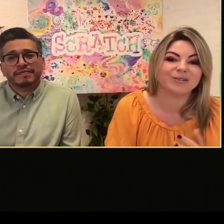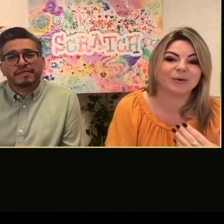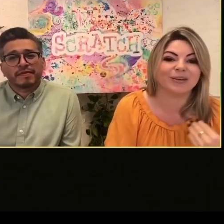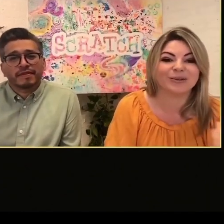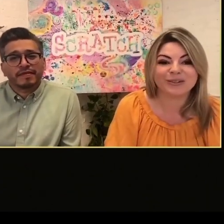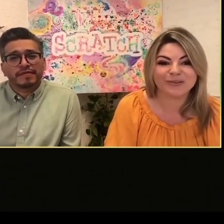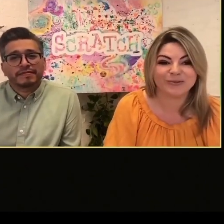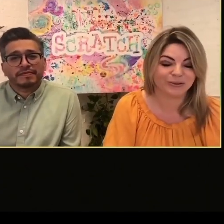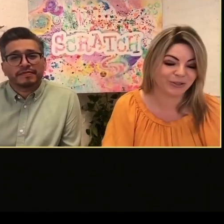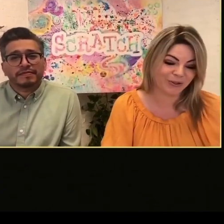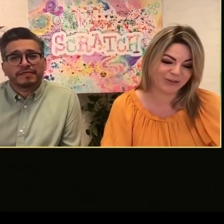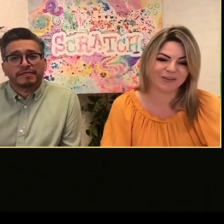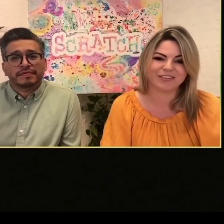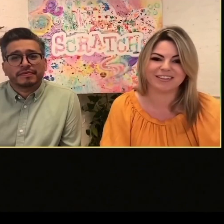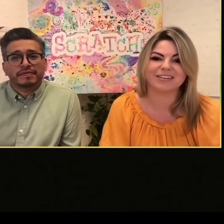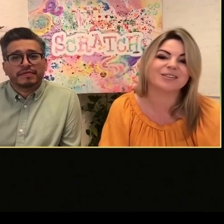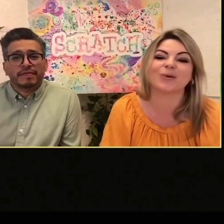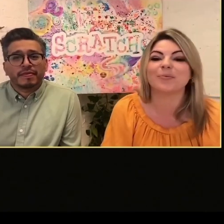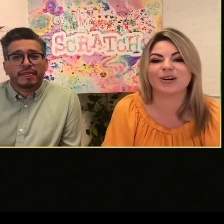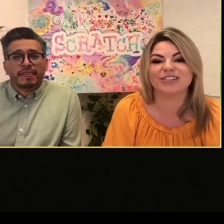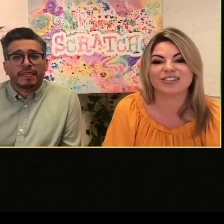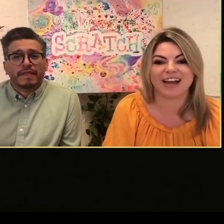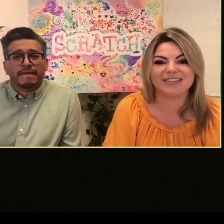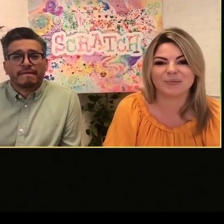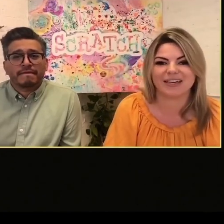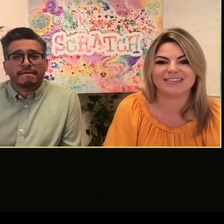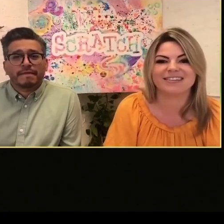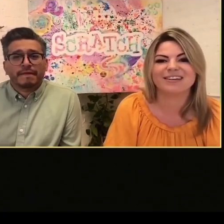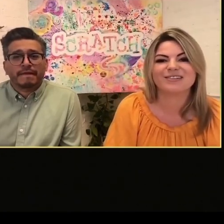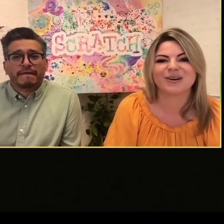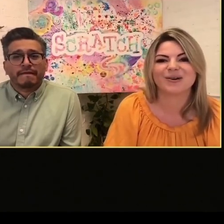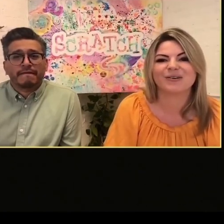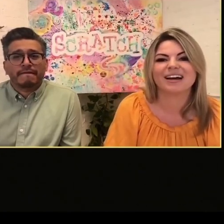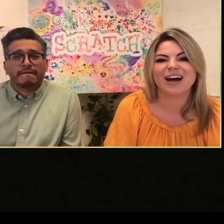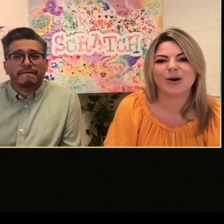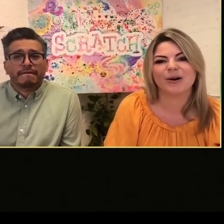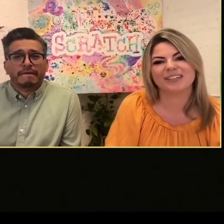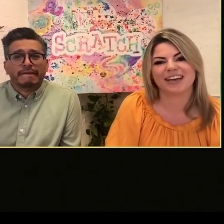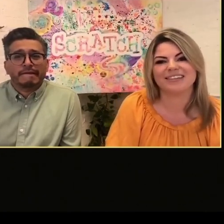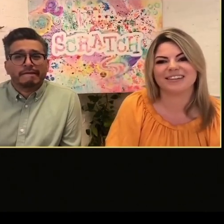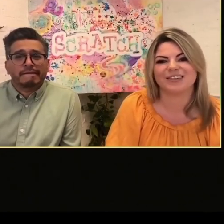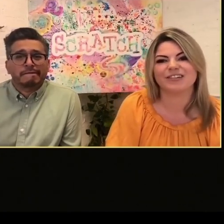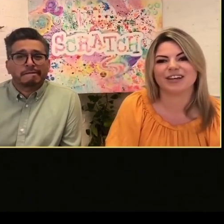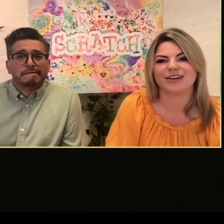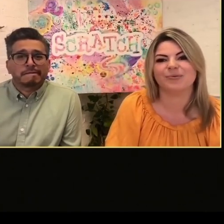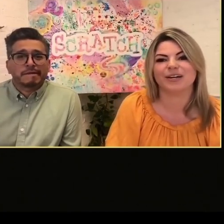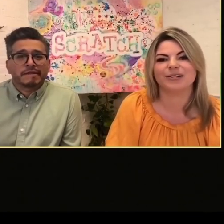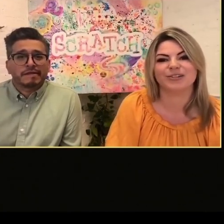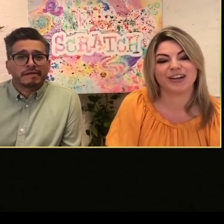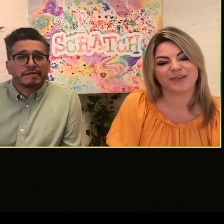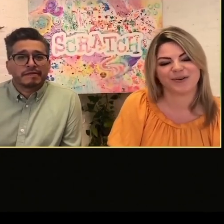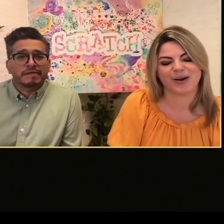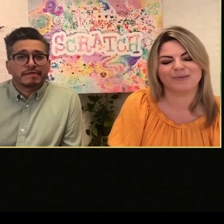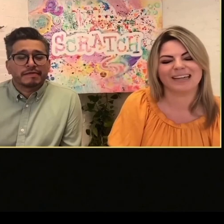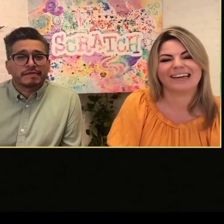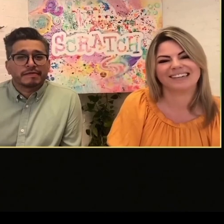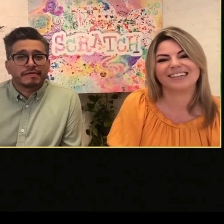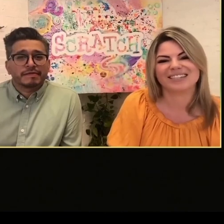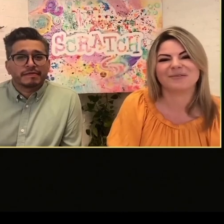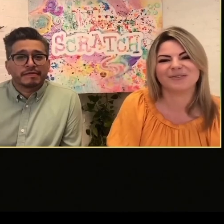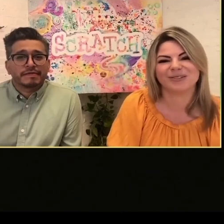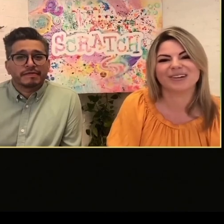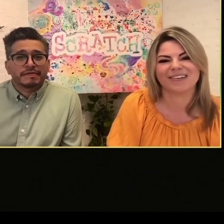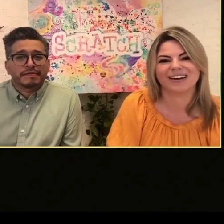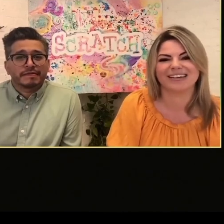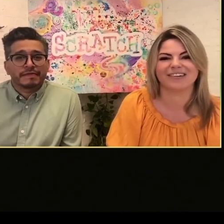nostro incontro per vedere i lavori fatti. Qui abbiamo diverse persone, qui posso vedere persone del Messico, della